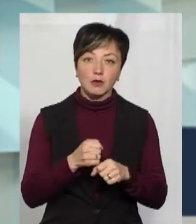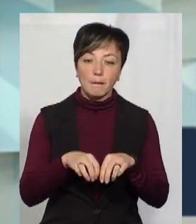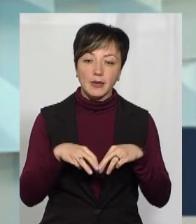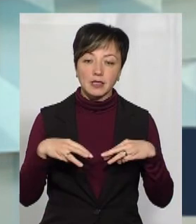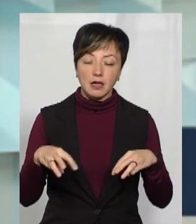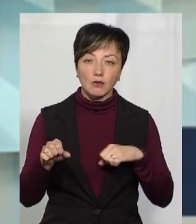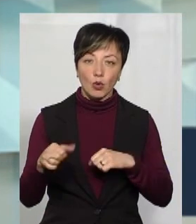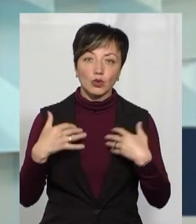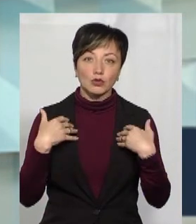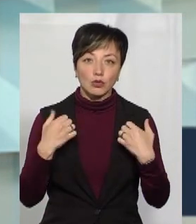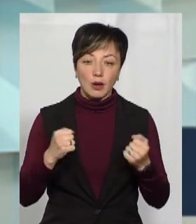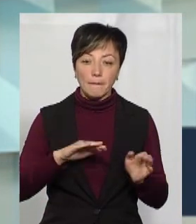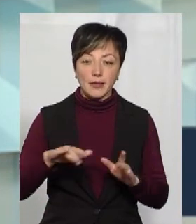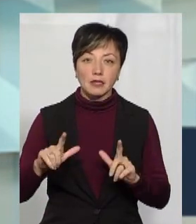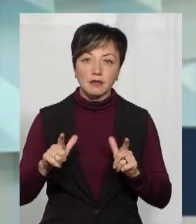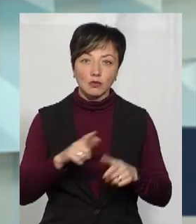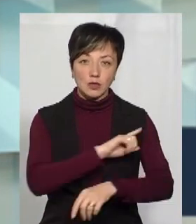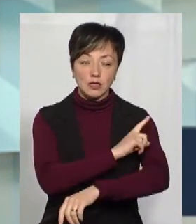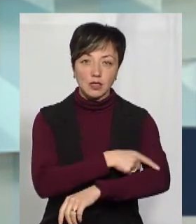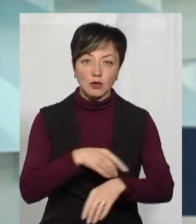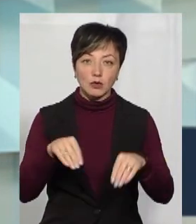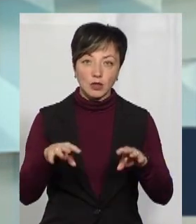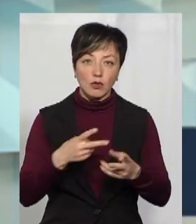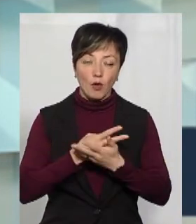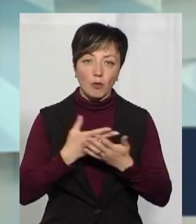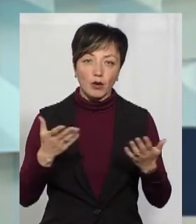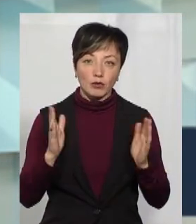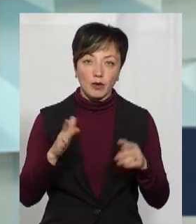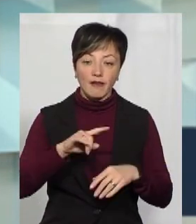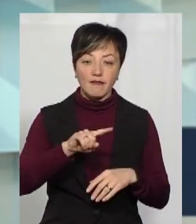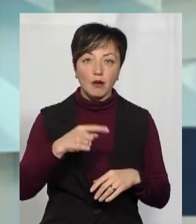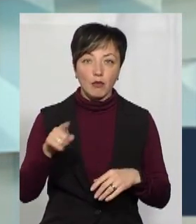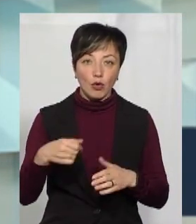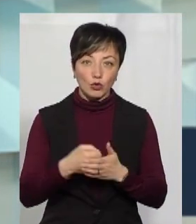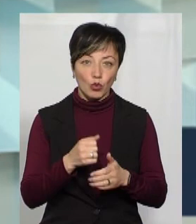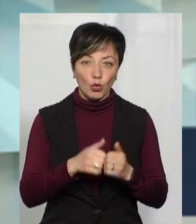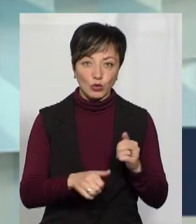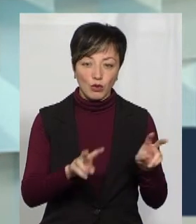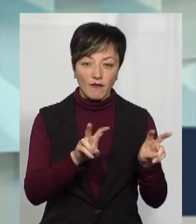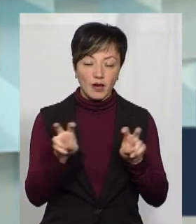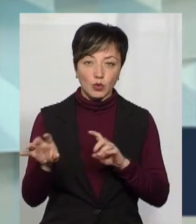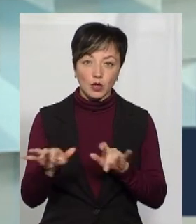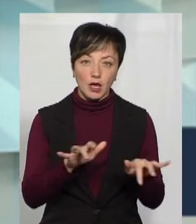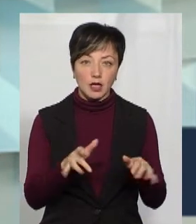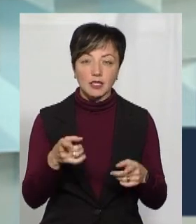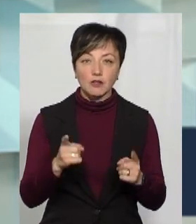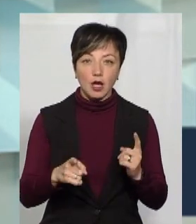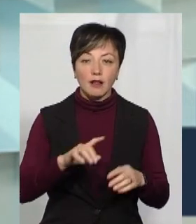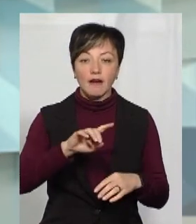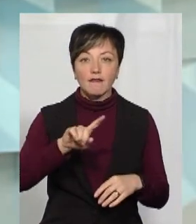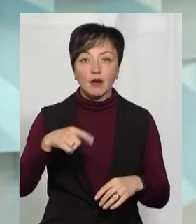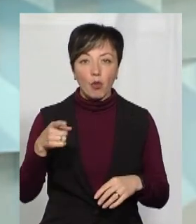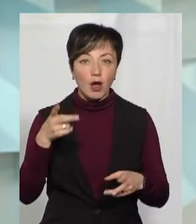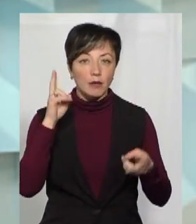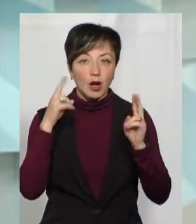здоров'я, вони вже напрацьовані, буде після вступу в силу постанови, буде оприлюднено вимоги до кожного виду діяльності. Тобто, звичайно, вимоги до